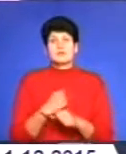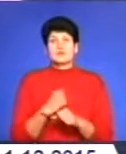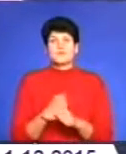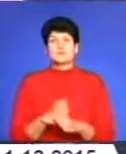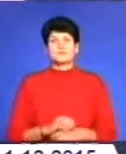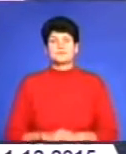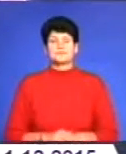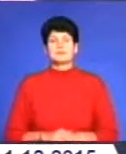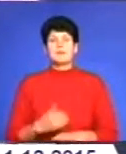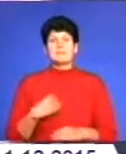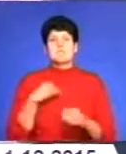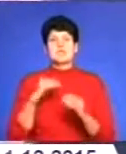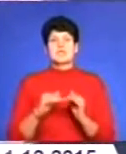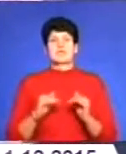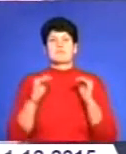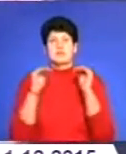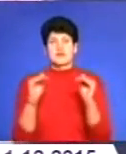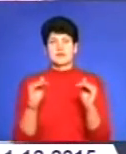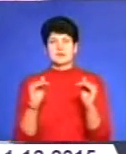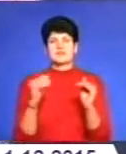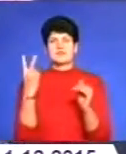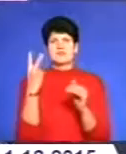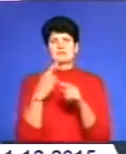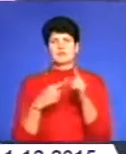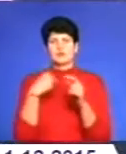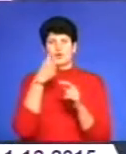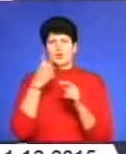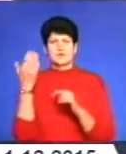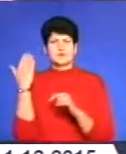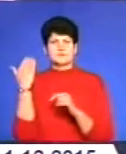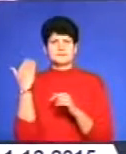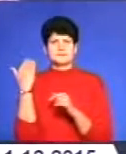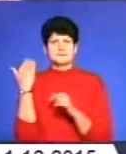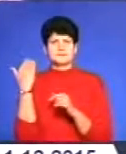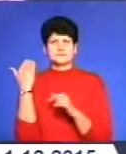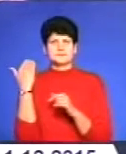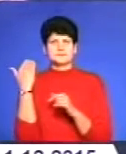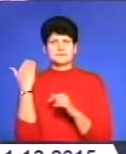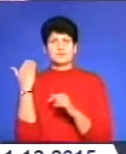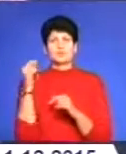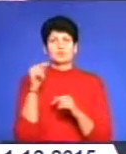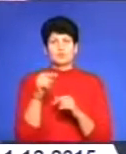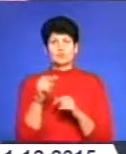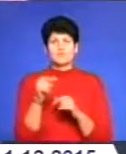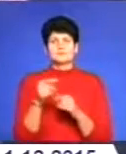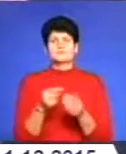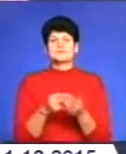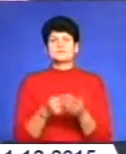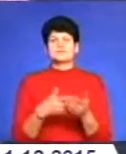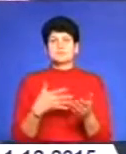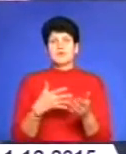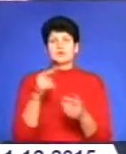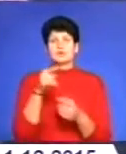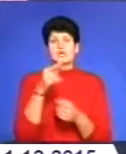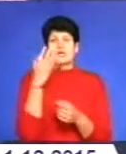Ми піднімали останній раз 2,5 роки, наскільки мені не пригадує пам'ять, тому тариф. І тоді,